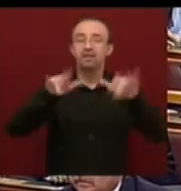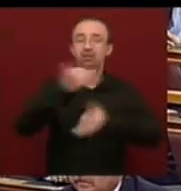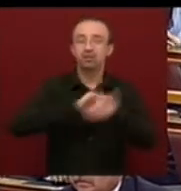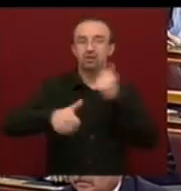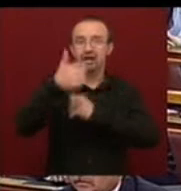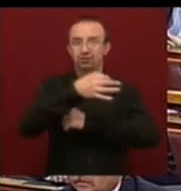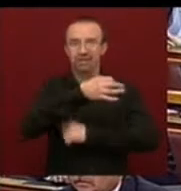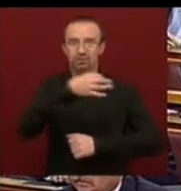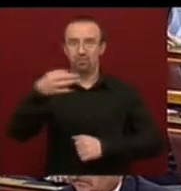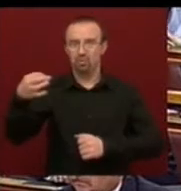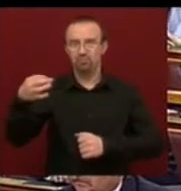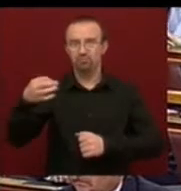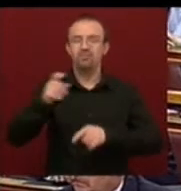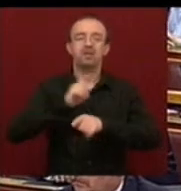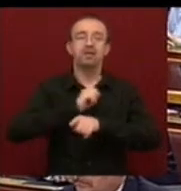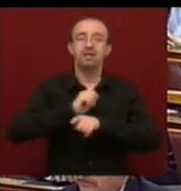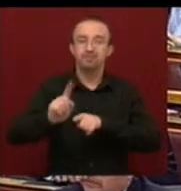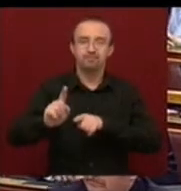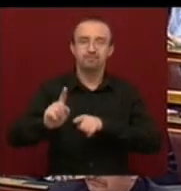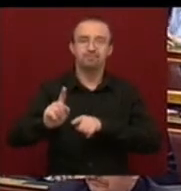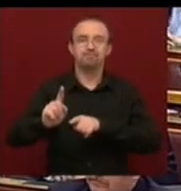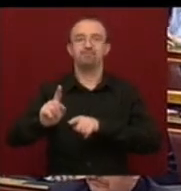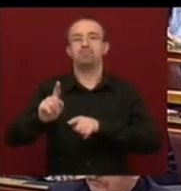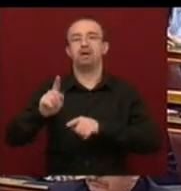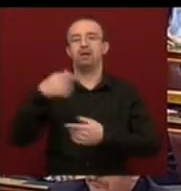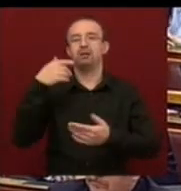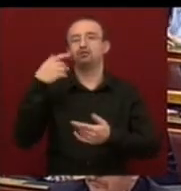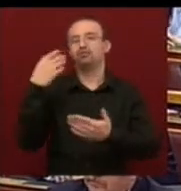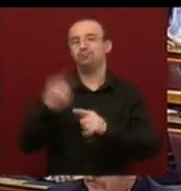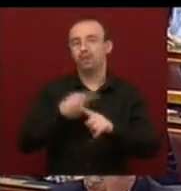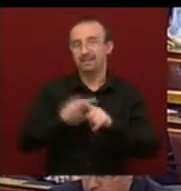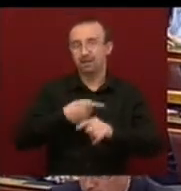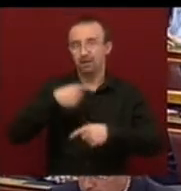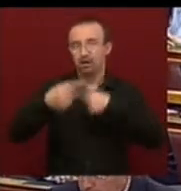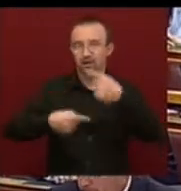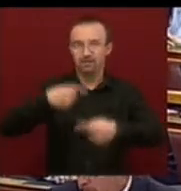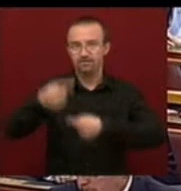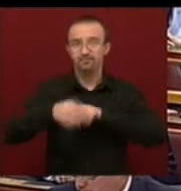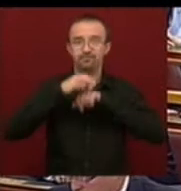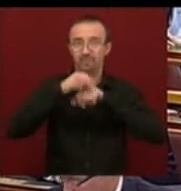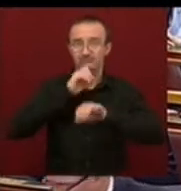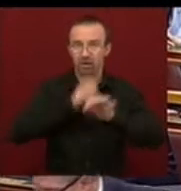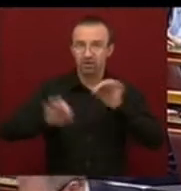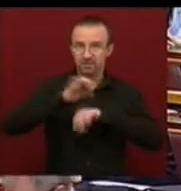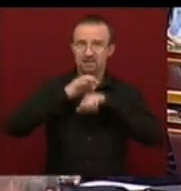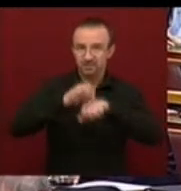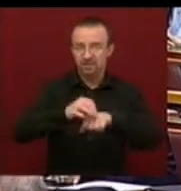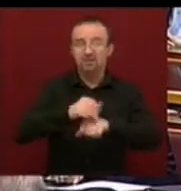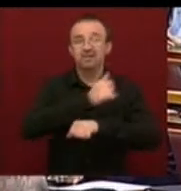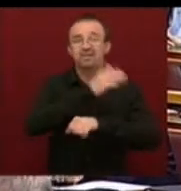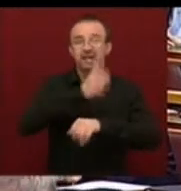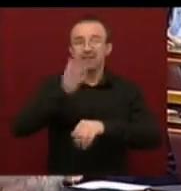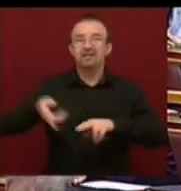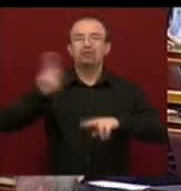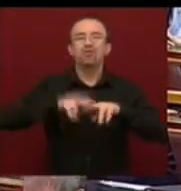január 1-től egy hibás politika következtében bevezettek Magyarországon, és évente